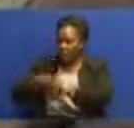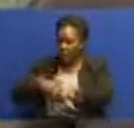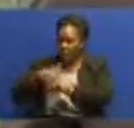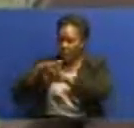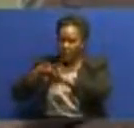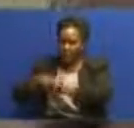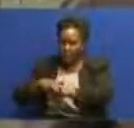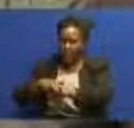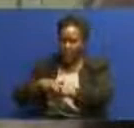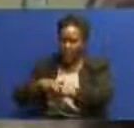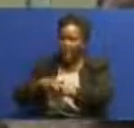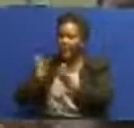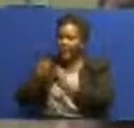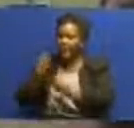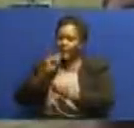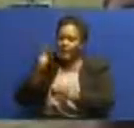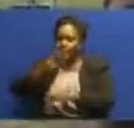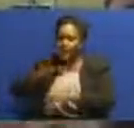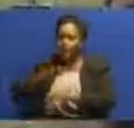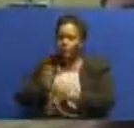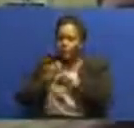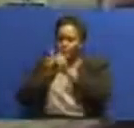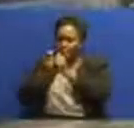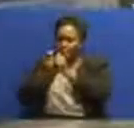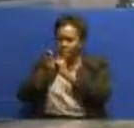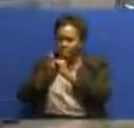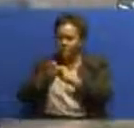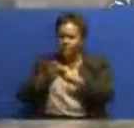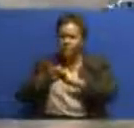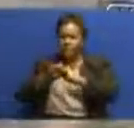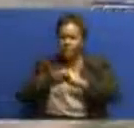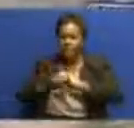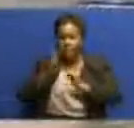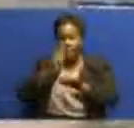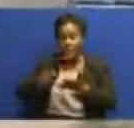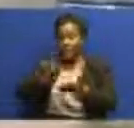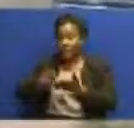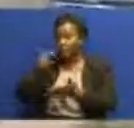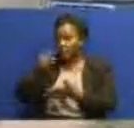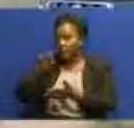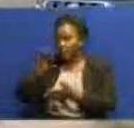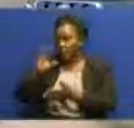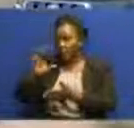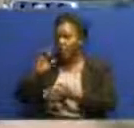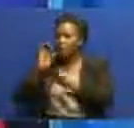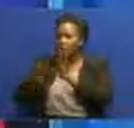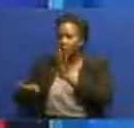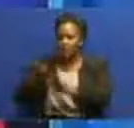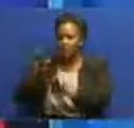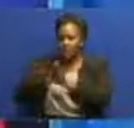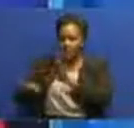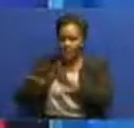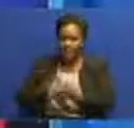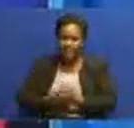vijarulia lakini kila siku kuna mbaliliko ya na Shaban Kwaka TBC Singida Asante